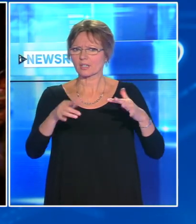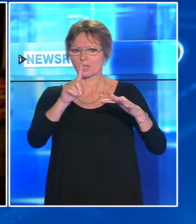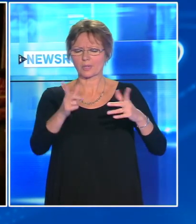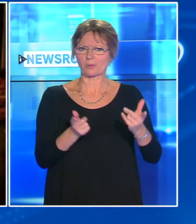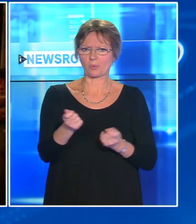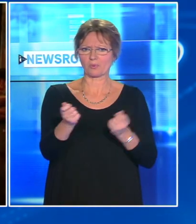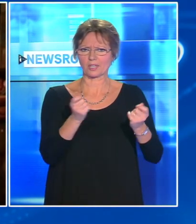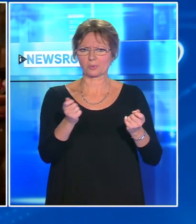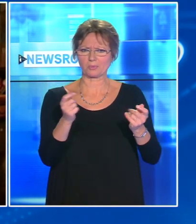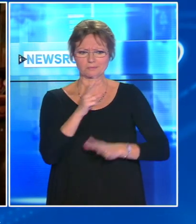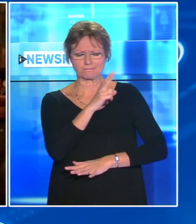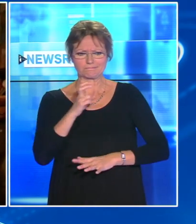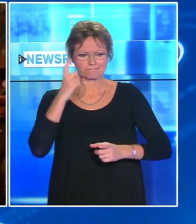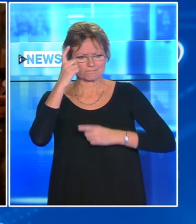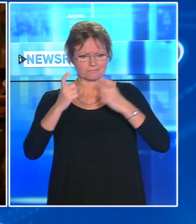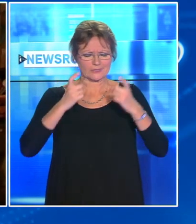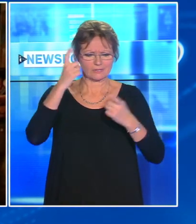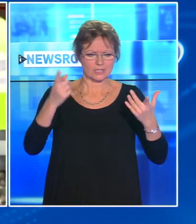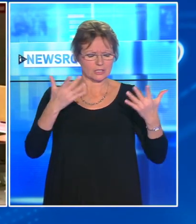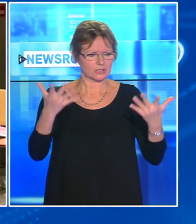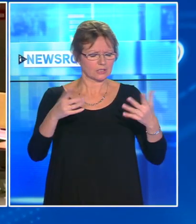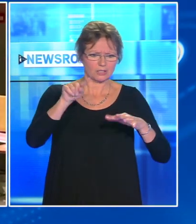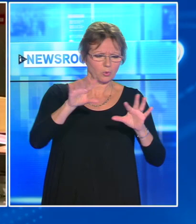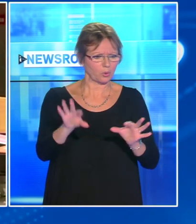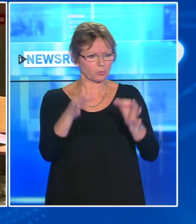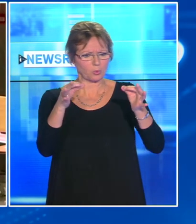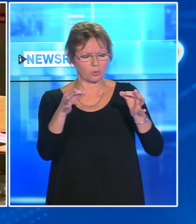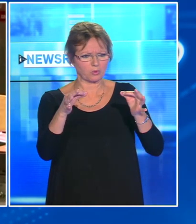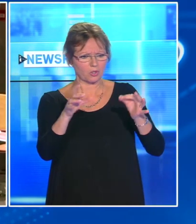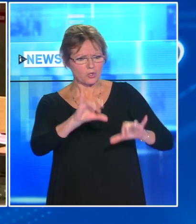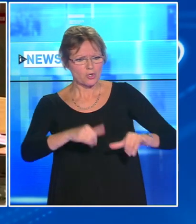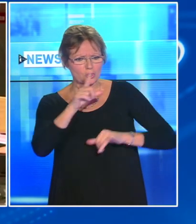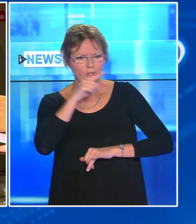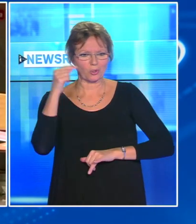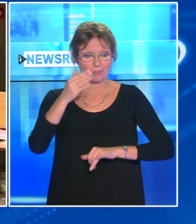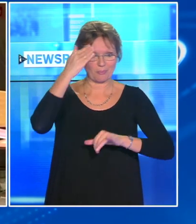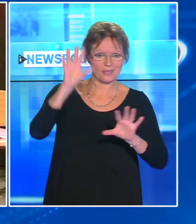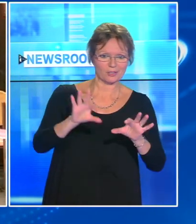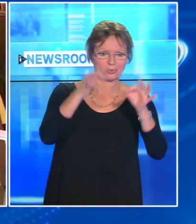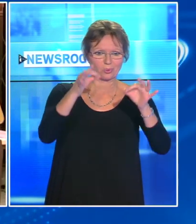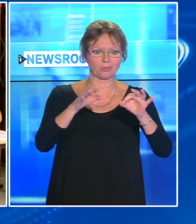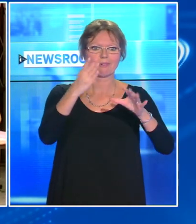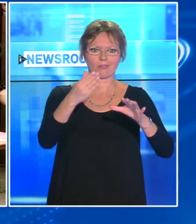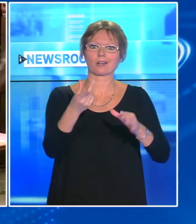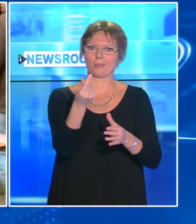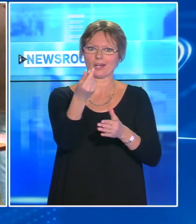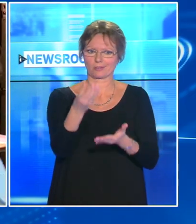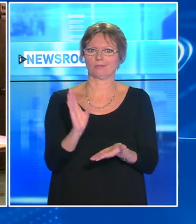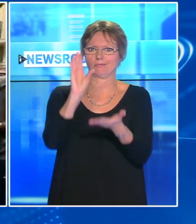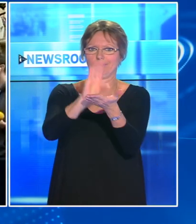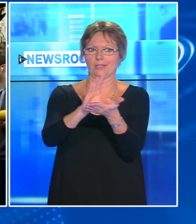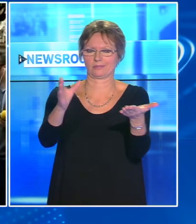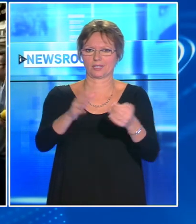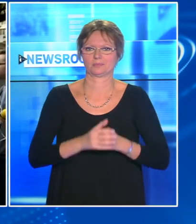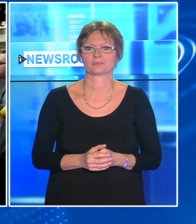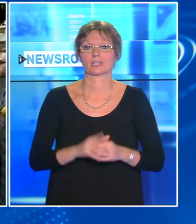gouvernement israélien, perdait patience avec ce jeune loup solitaire et promettait même une forte récompense à quiconque pouvait retrouver ce